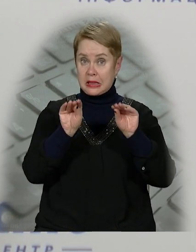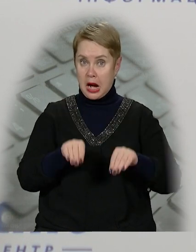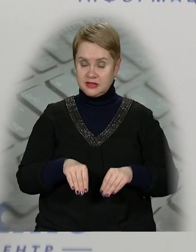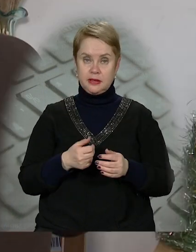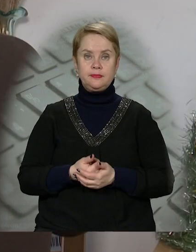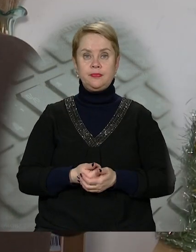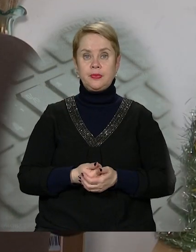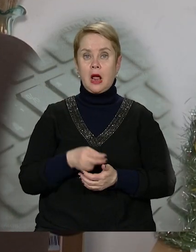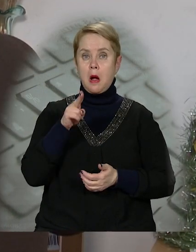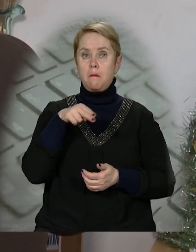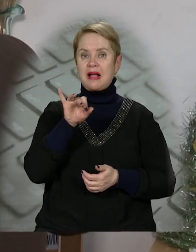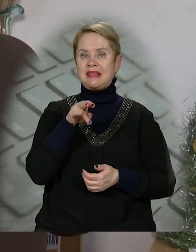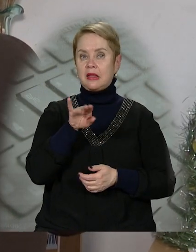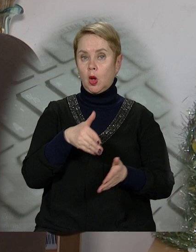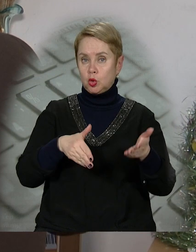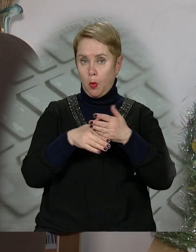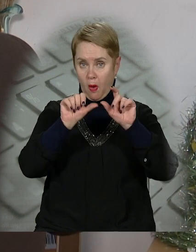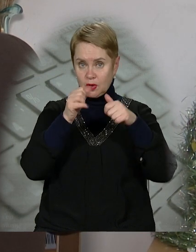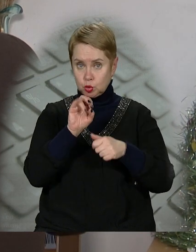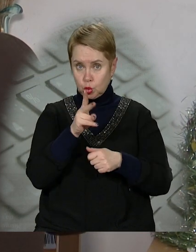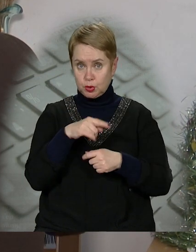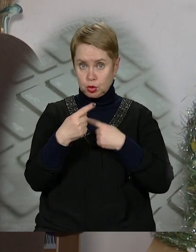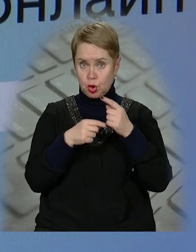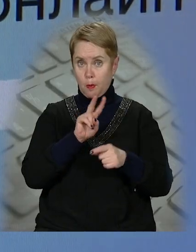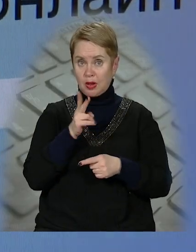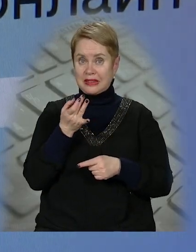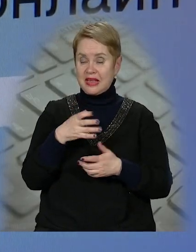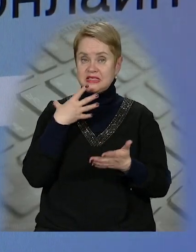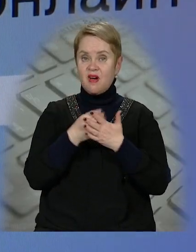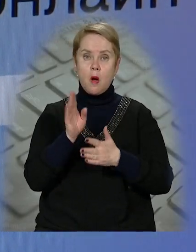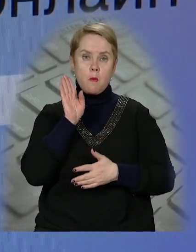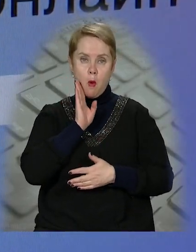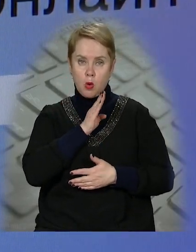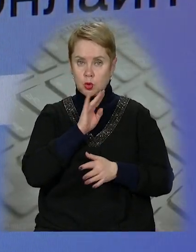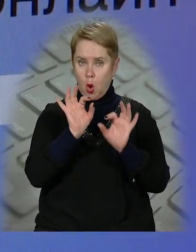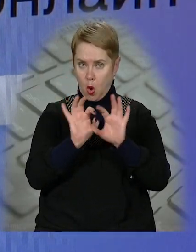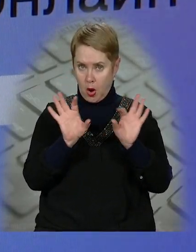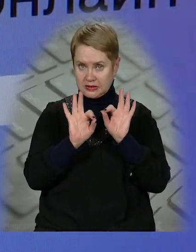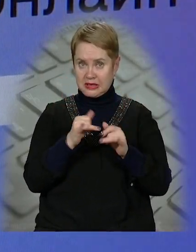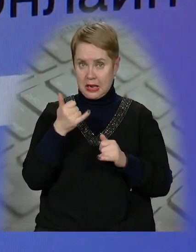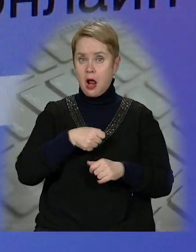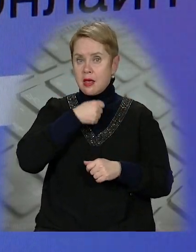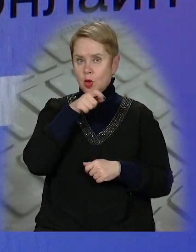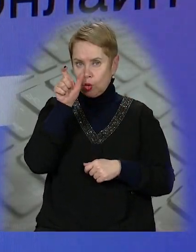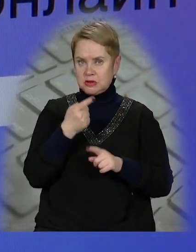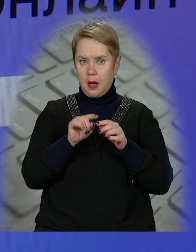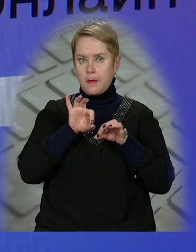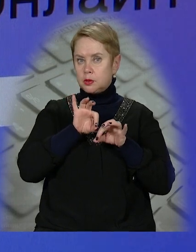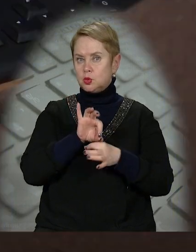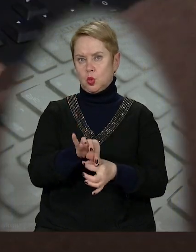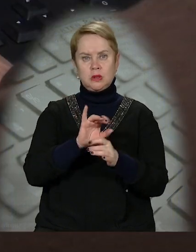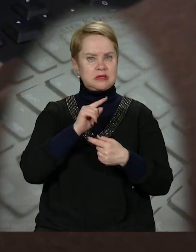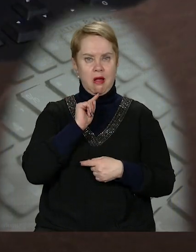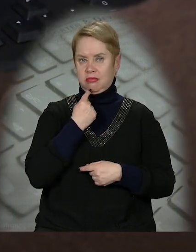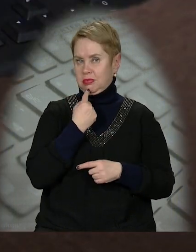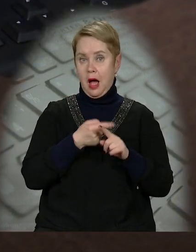декларації. Пані Тетяна допомогла оформити субсидію через портал Дія своїй матусі. Розповідає, для літньої людини ця процедура